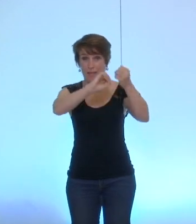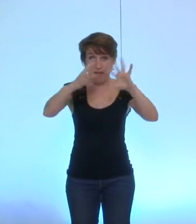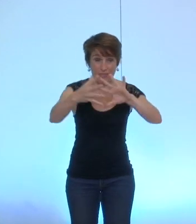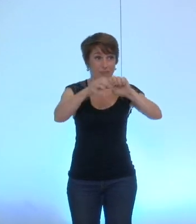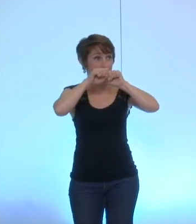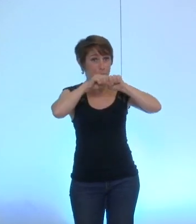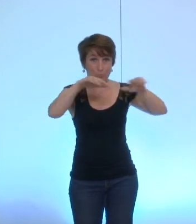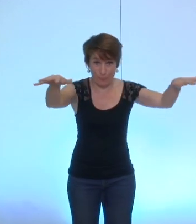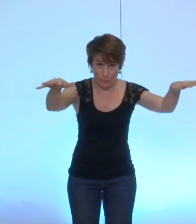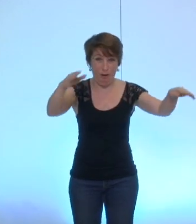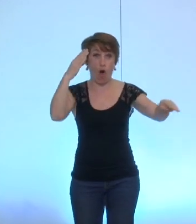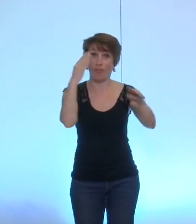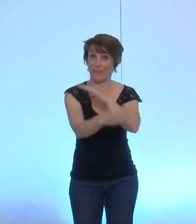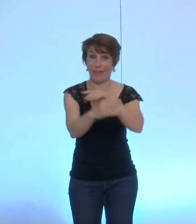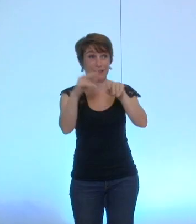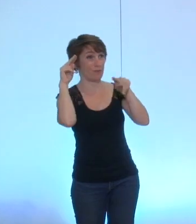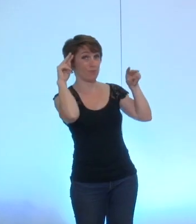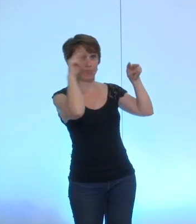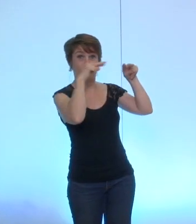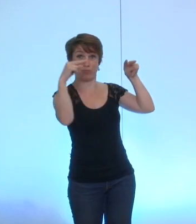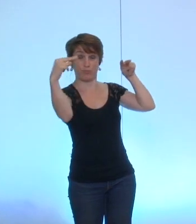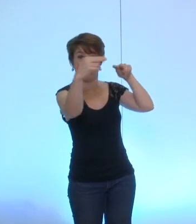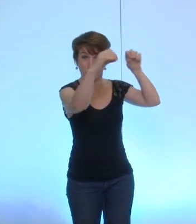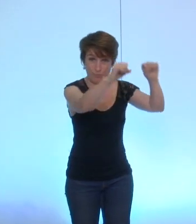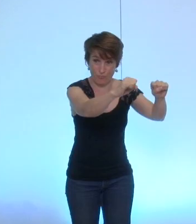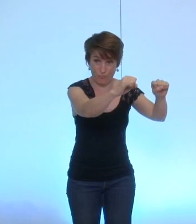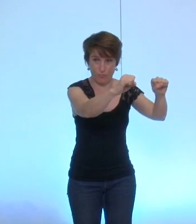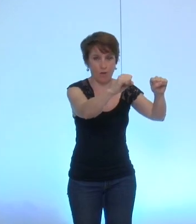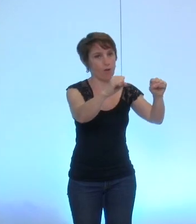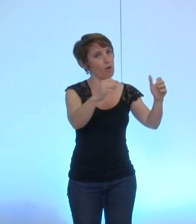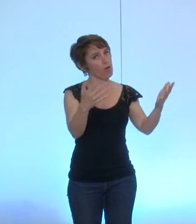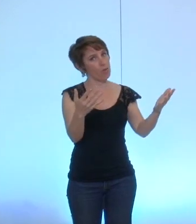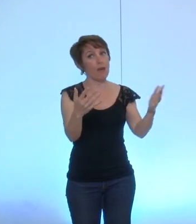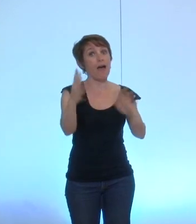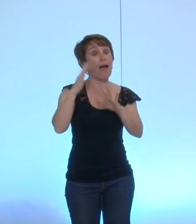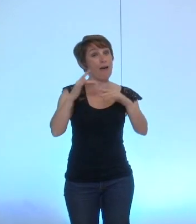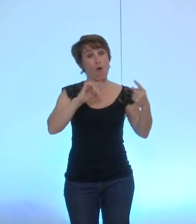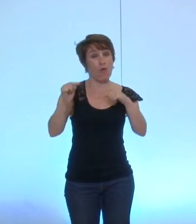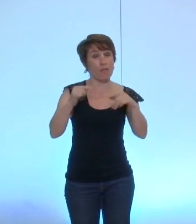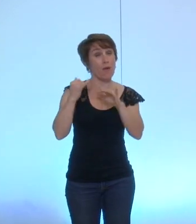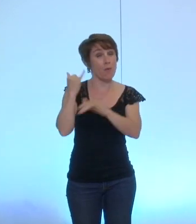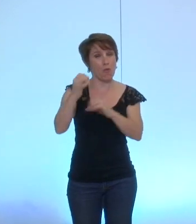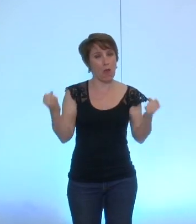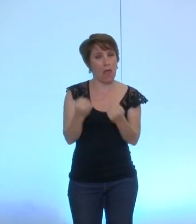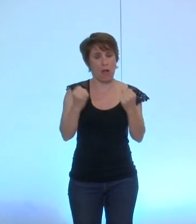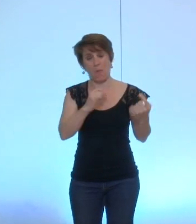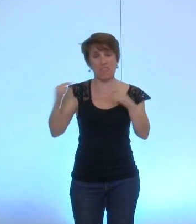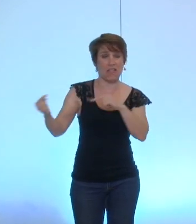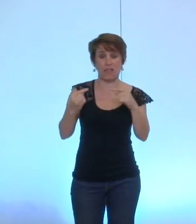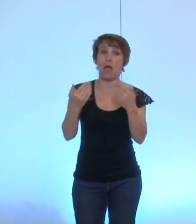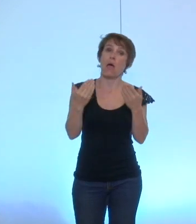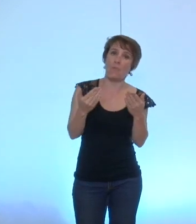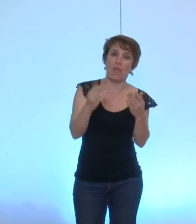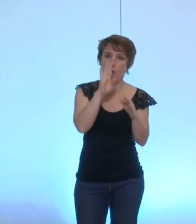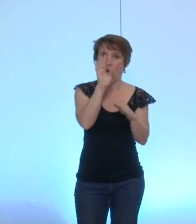devenue un objet de consensus au vu des débats que nous avions eus pendant la campagne. Je me permettrais d